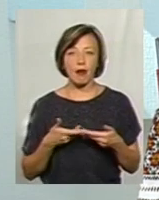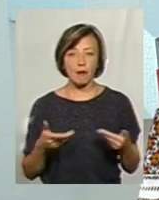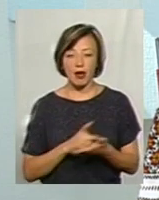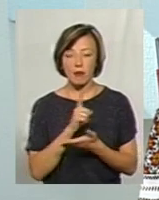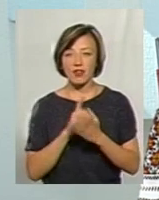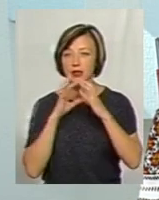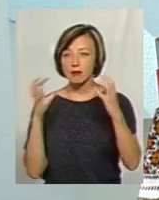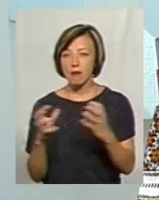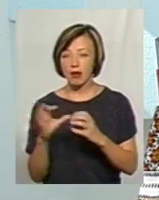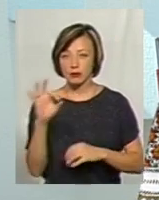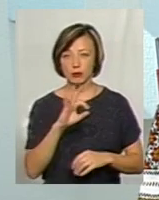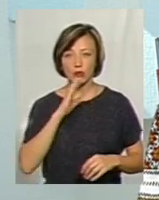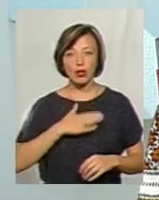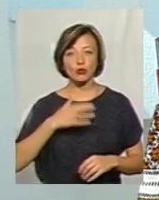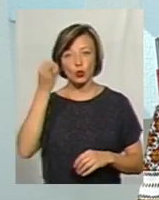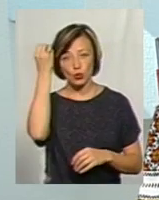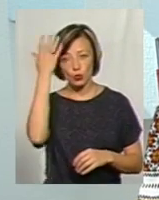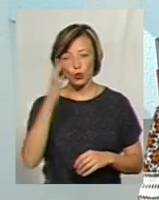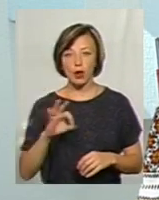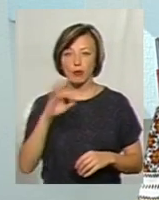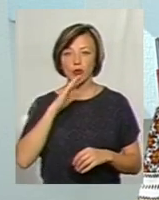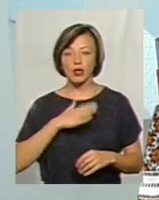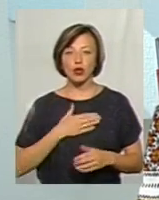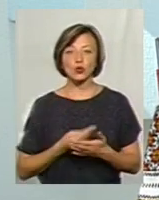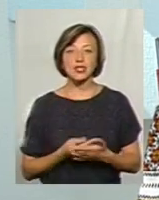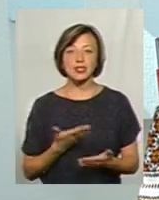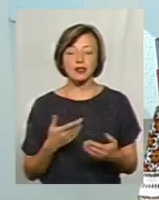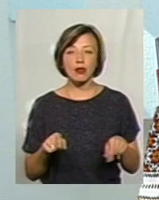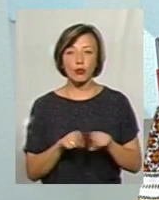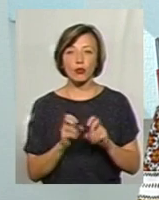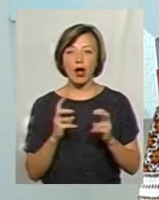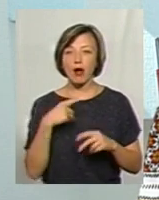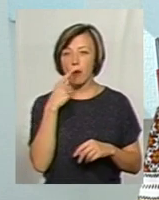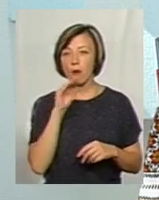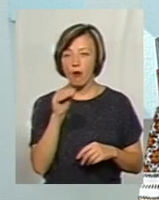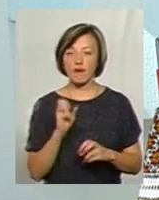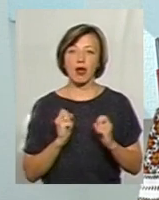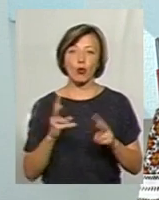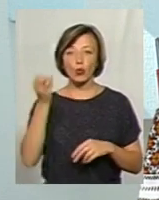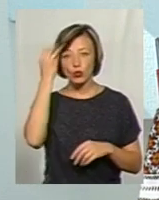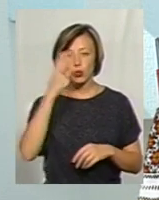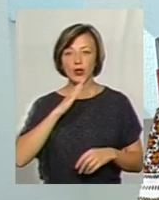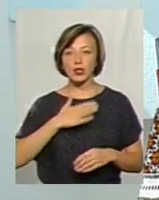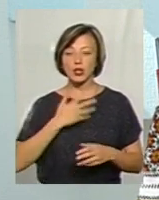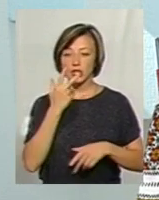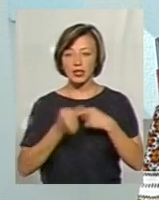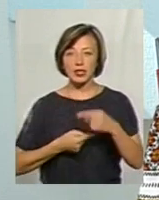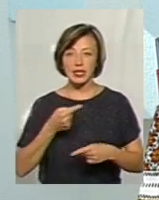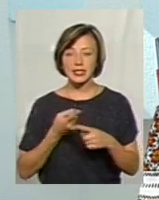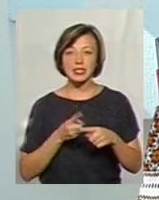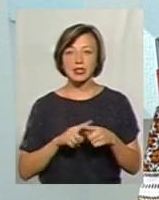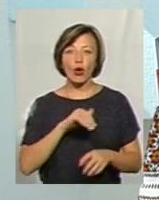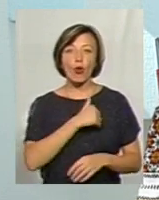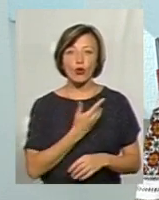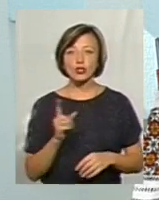дбати про нашу культуру, про нашу цінність, таку, як мова, як культура, як наші традиції. І це